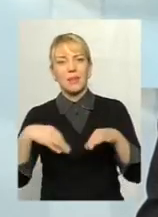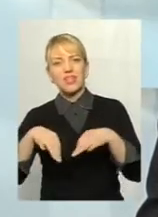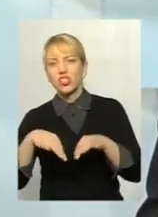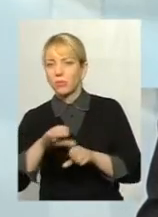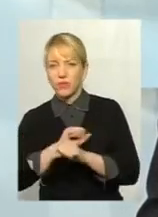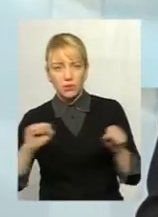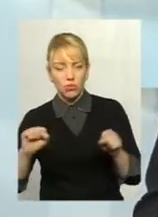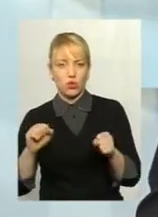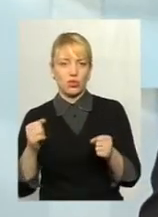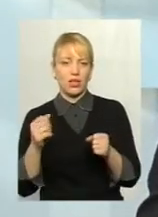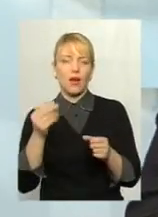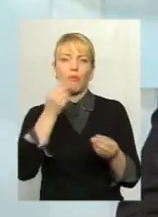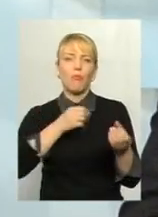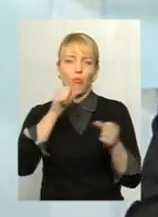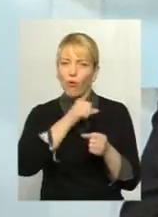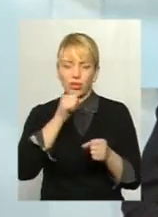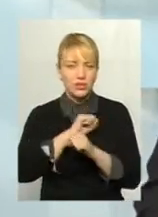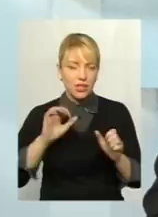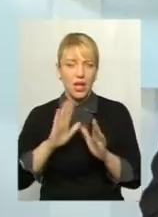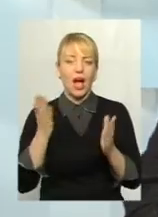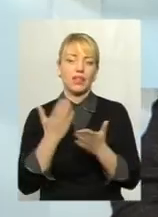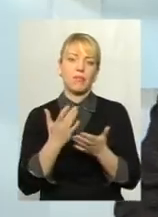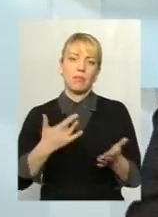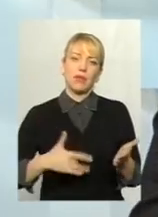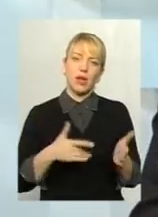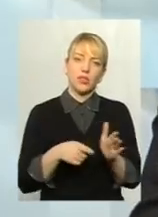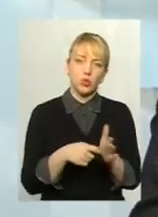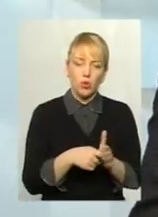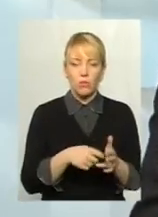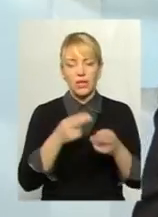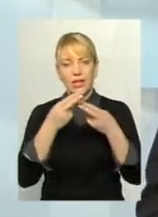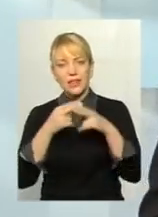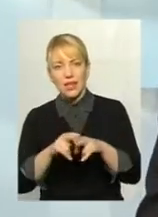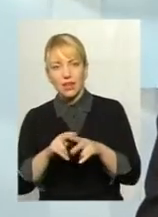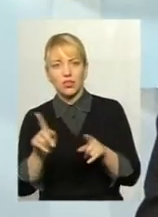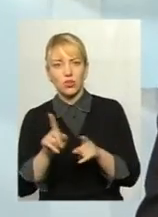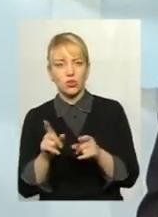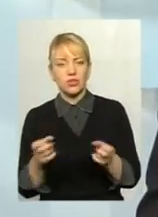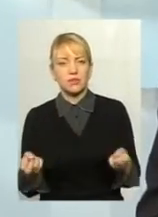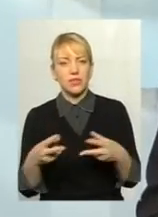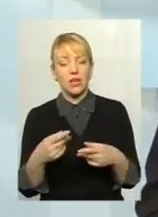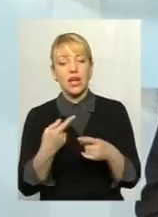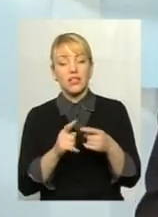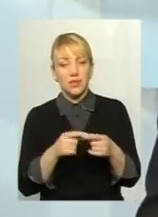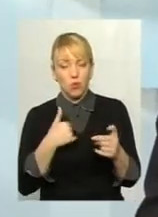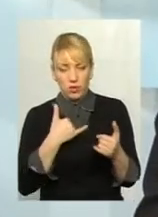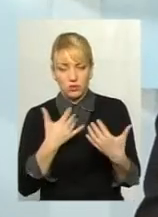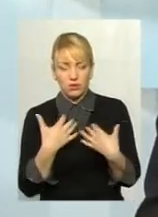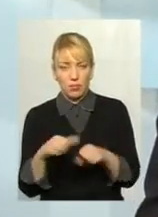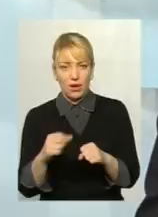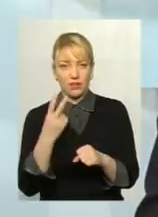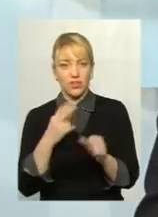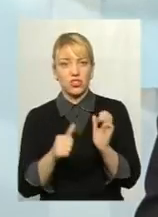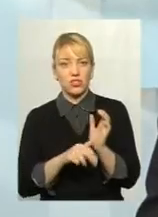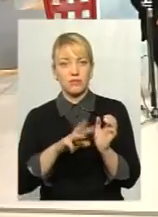Вони використовувалися, використовували мінеральне добриво, пальне, техніка. Тому і це було 26 мільярдів. Їх забрали. Свого